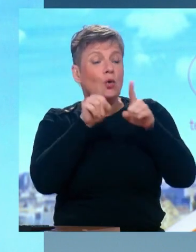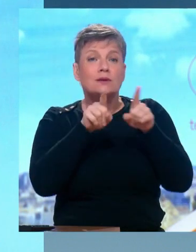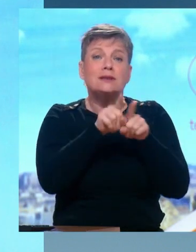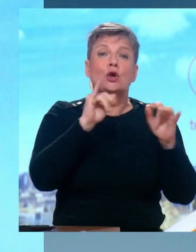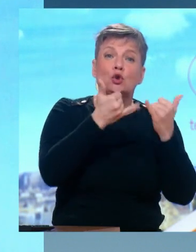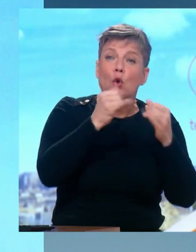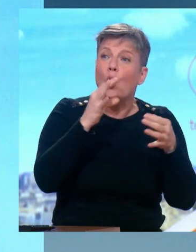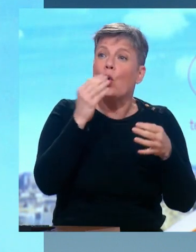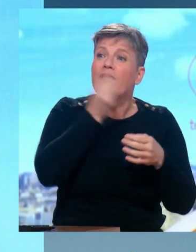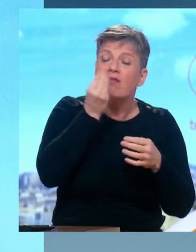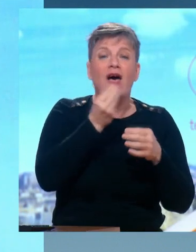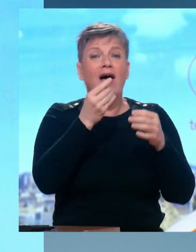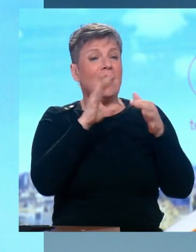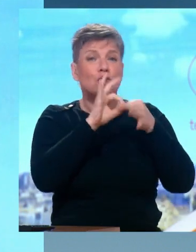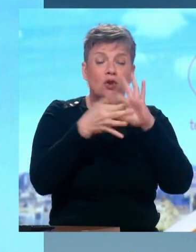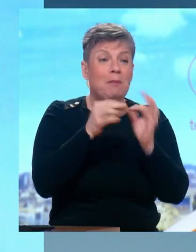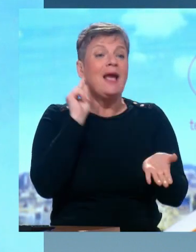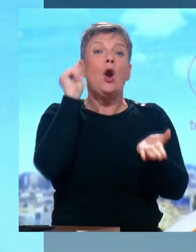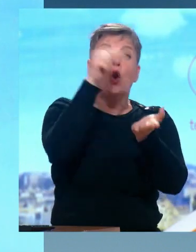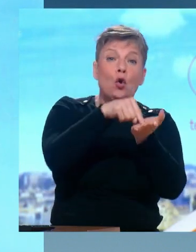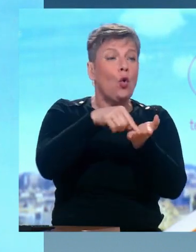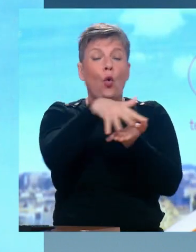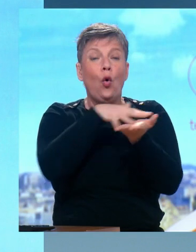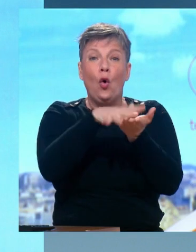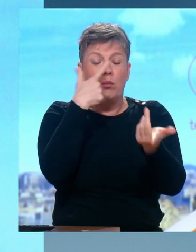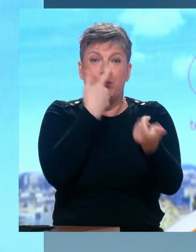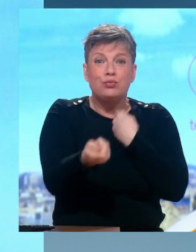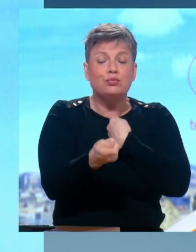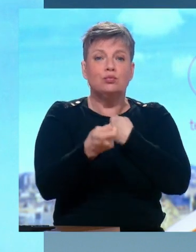sens. Enfin, on va ouvrir là, dans les mois qui viennent,